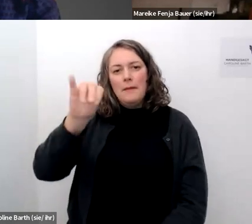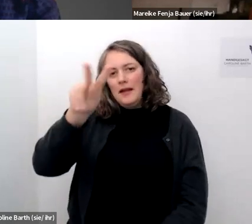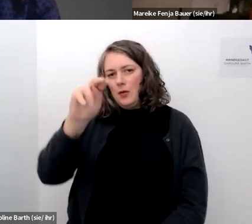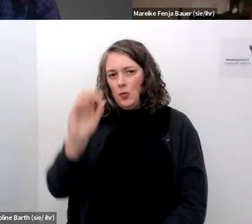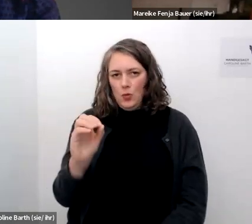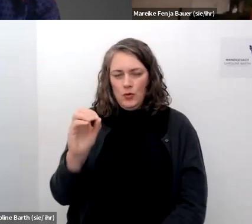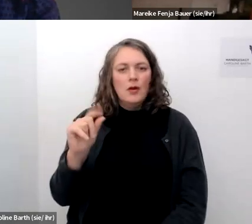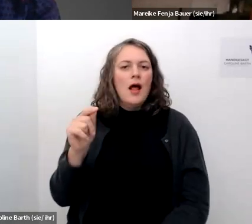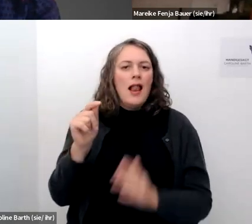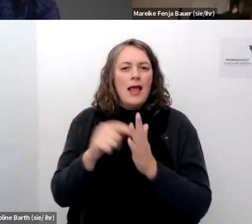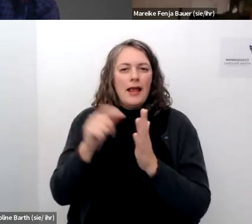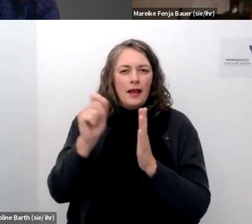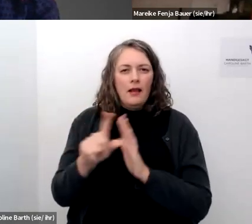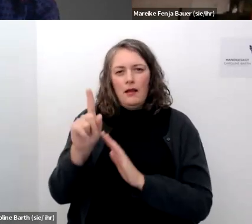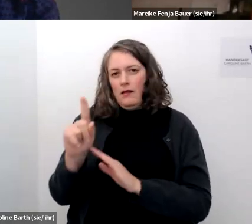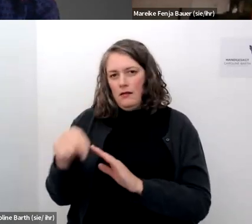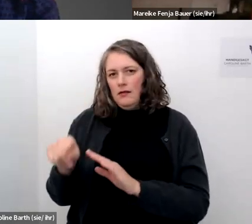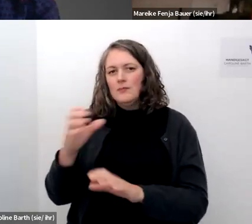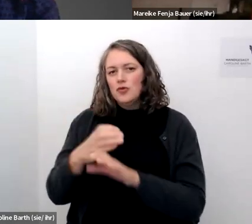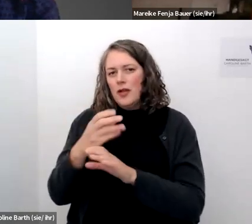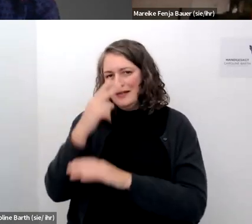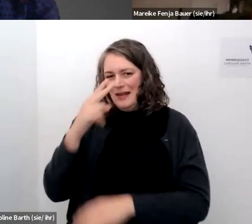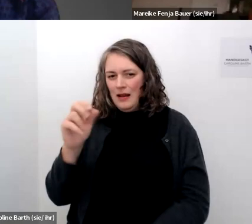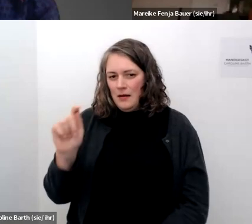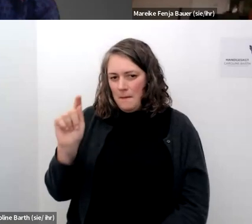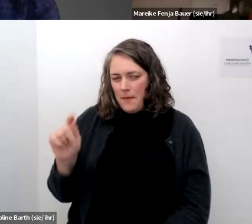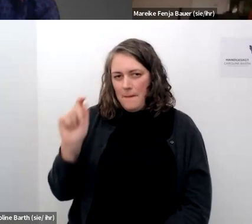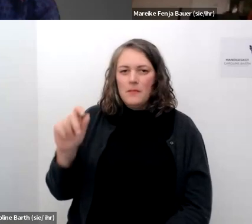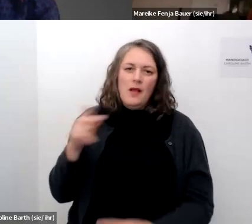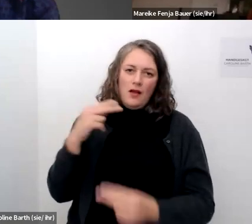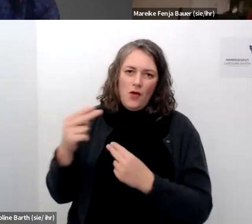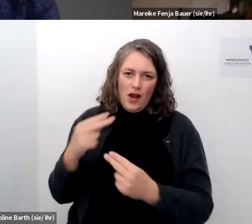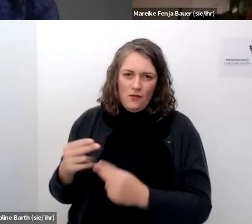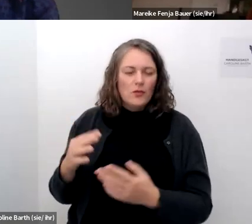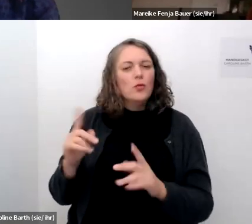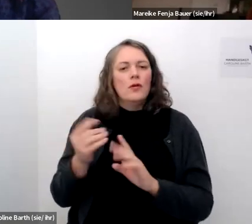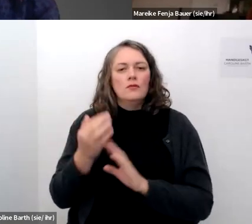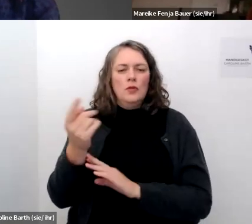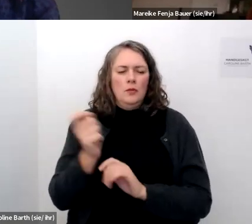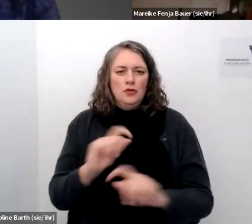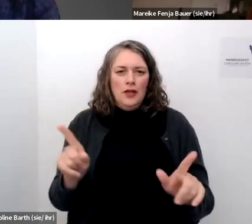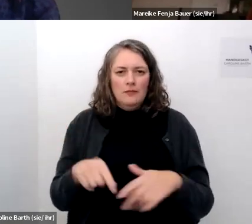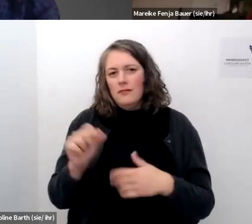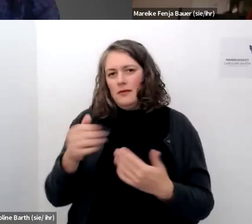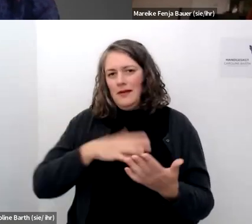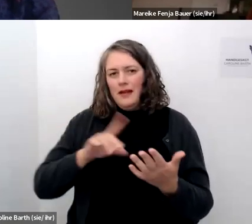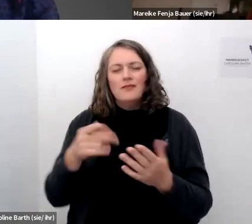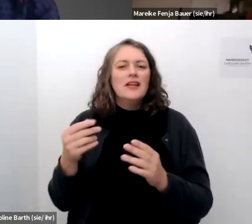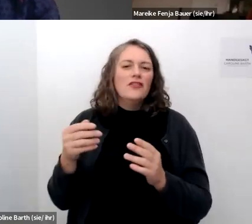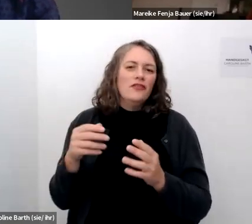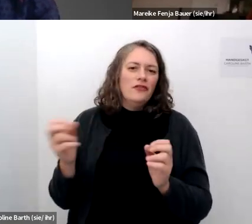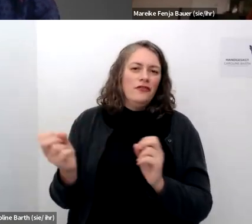der link erscheint gleich im chat ansonsten bekommen die dann auch noch mal hinterher geschickt also da gerne auch euer feedback